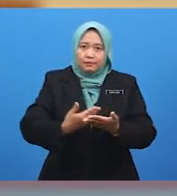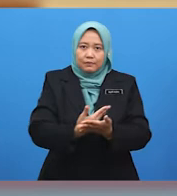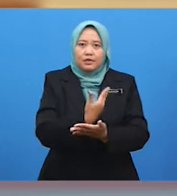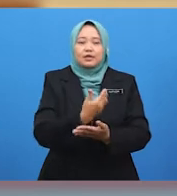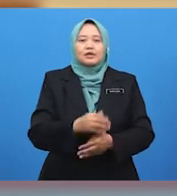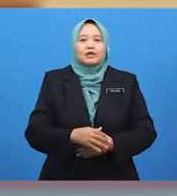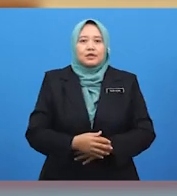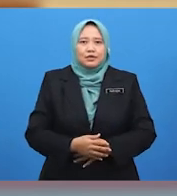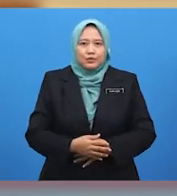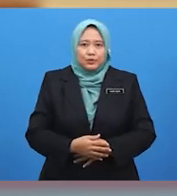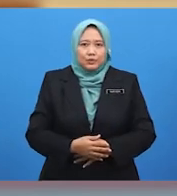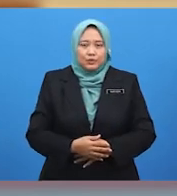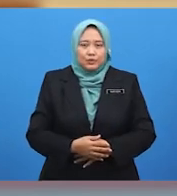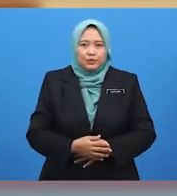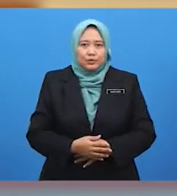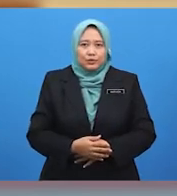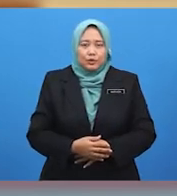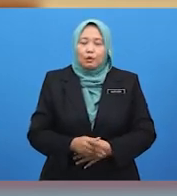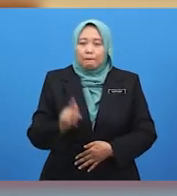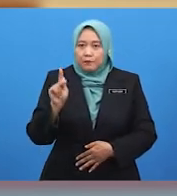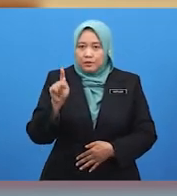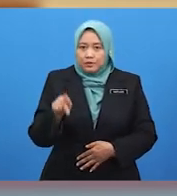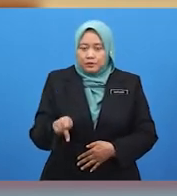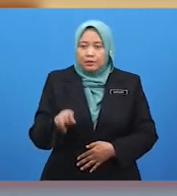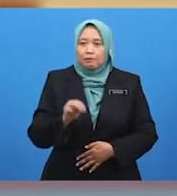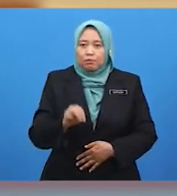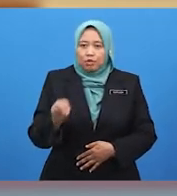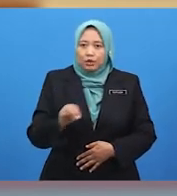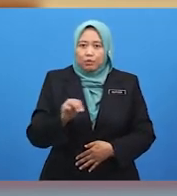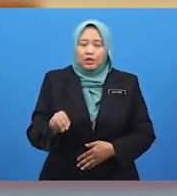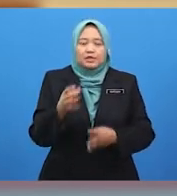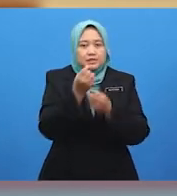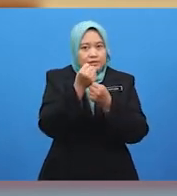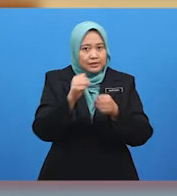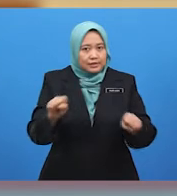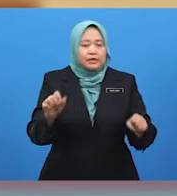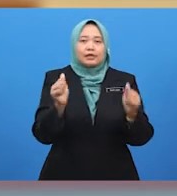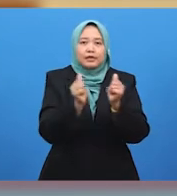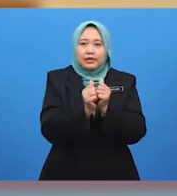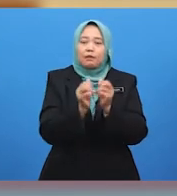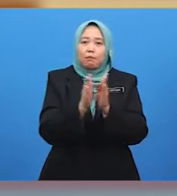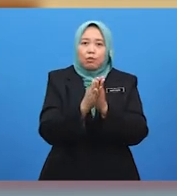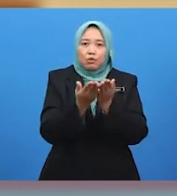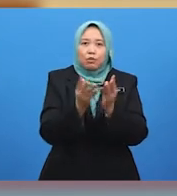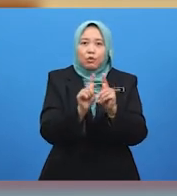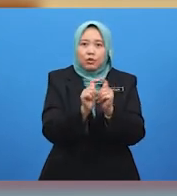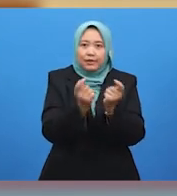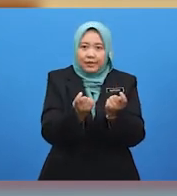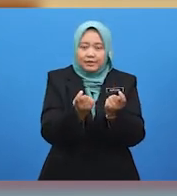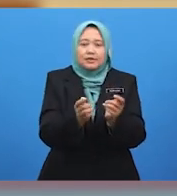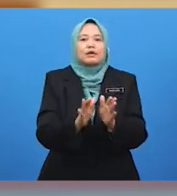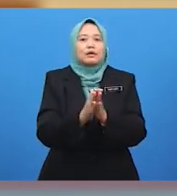Baik, pastikan murid-murid telah bersedia dengan buku teks, buku latihan